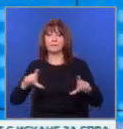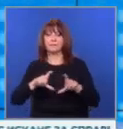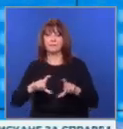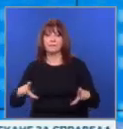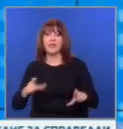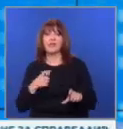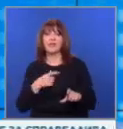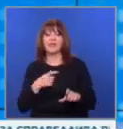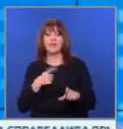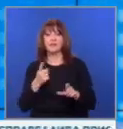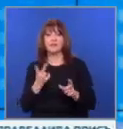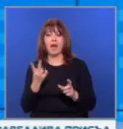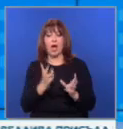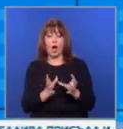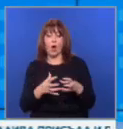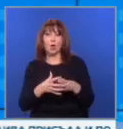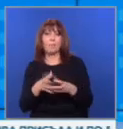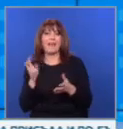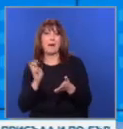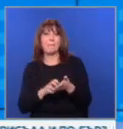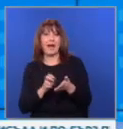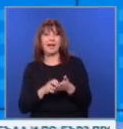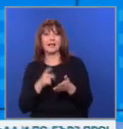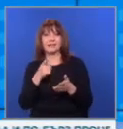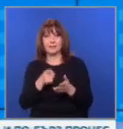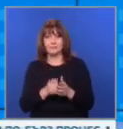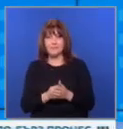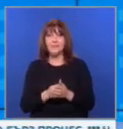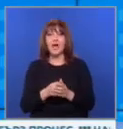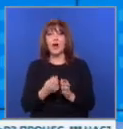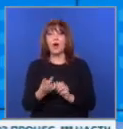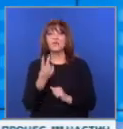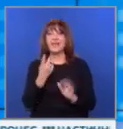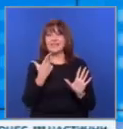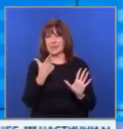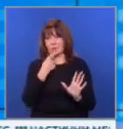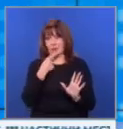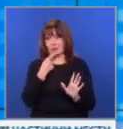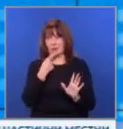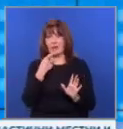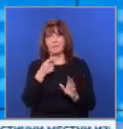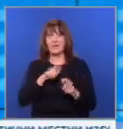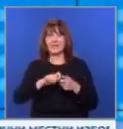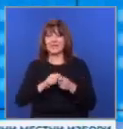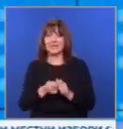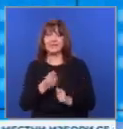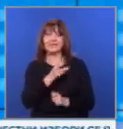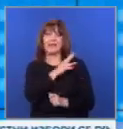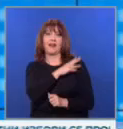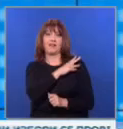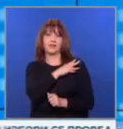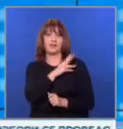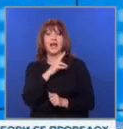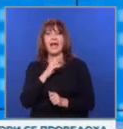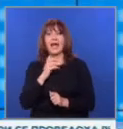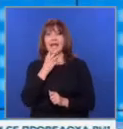Алхасан банката, която се смята, че принадлежи на шиитската групировка. От 2007 година тя е под санкциите на Вашингтон.